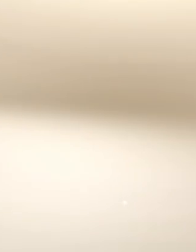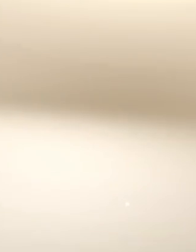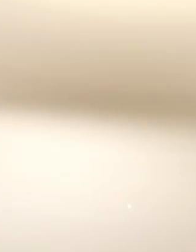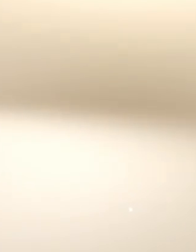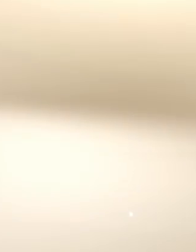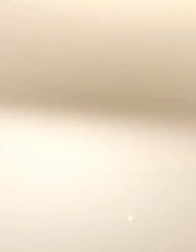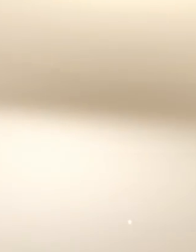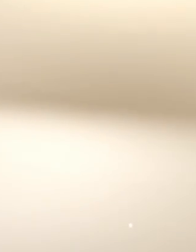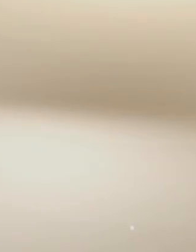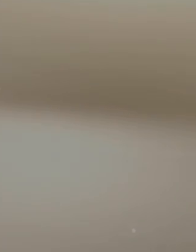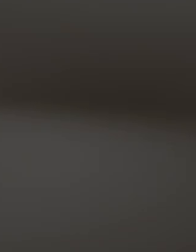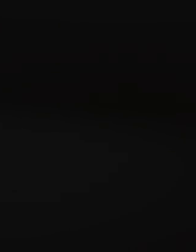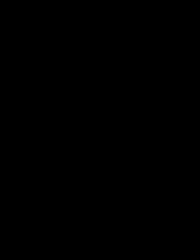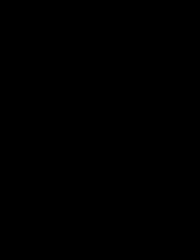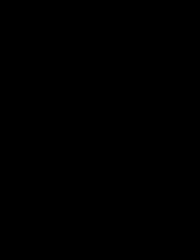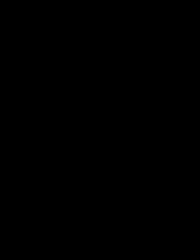KONIEC